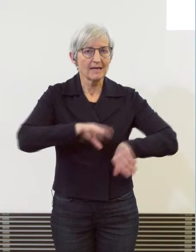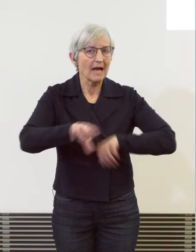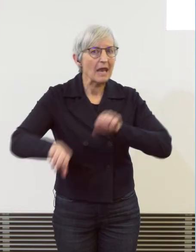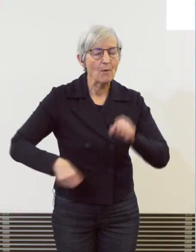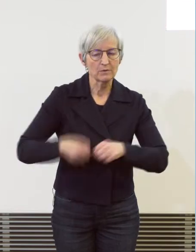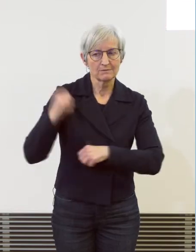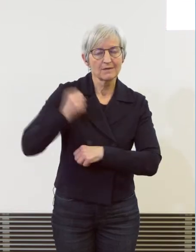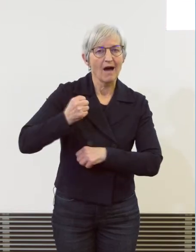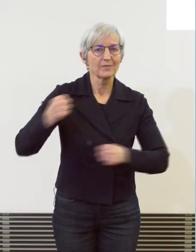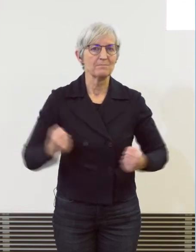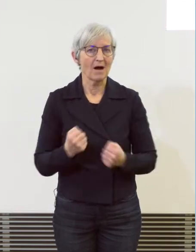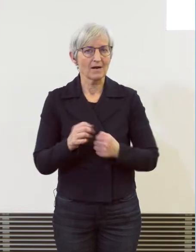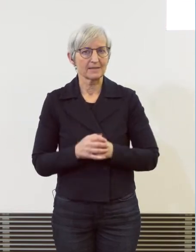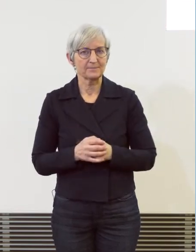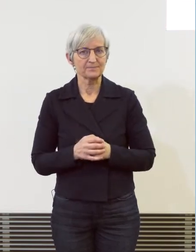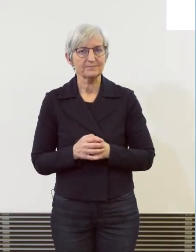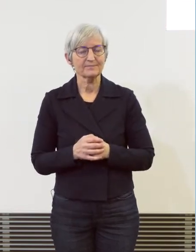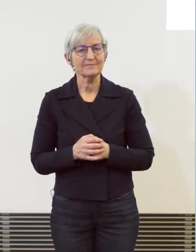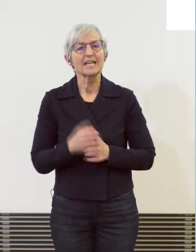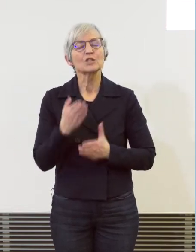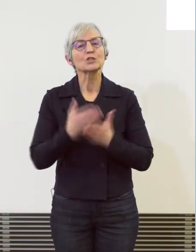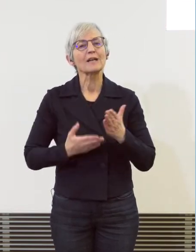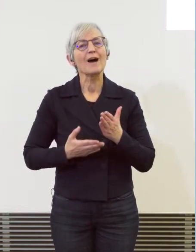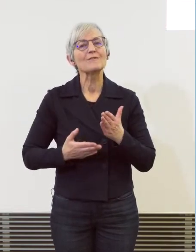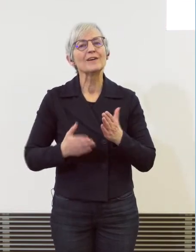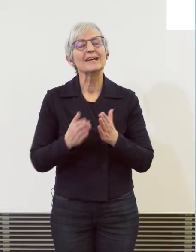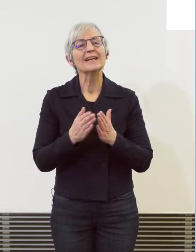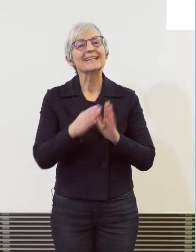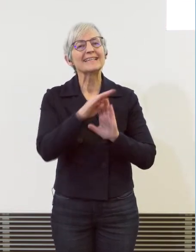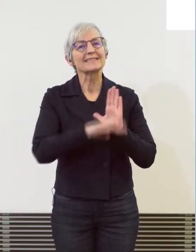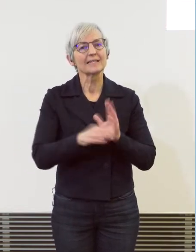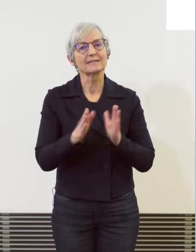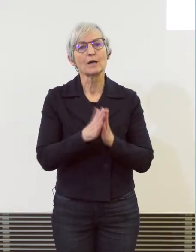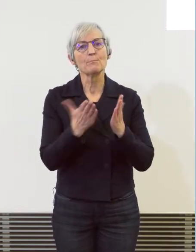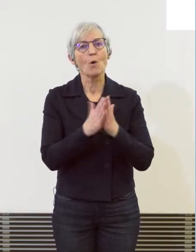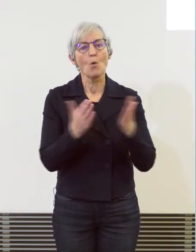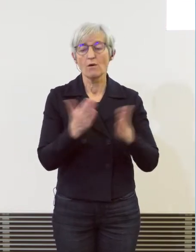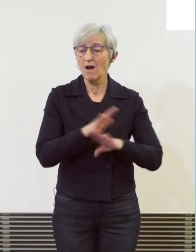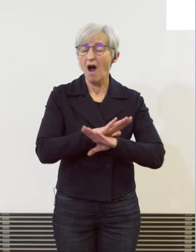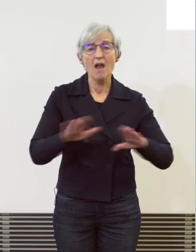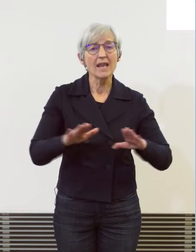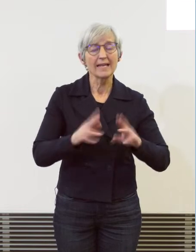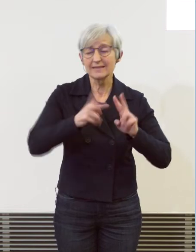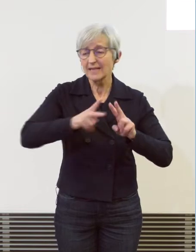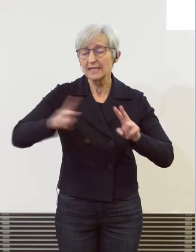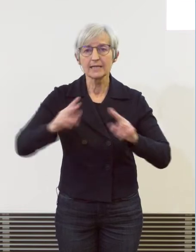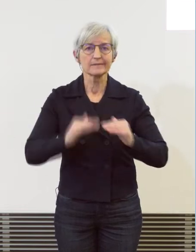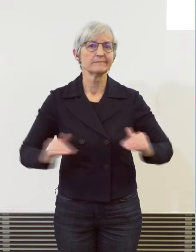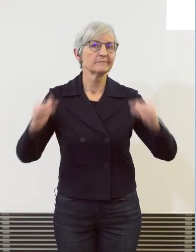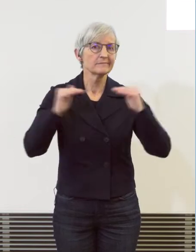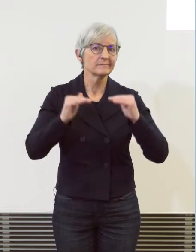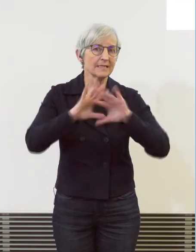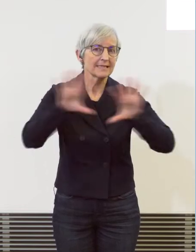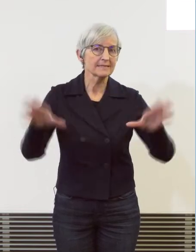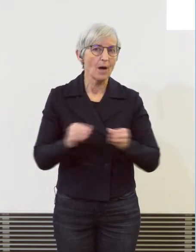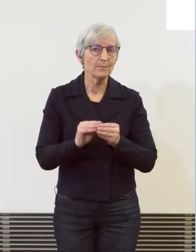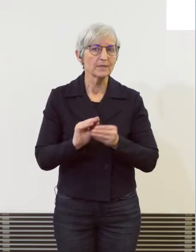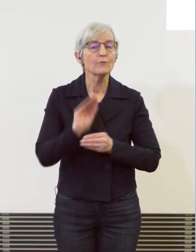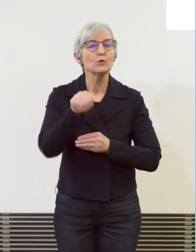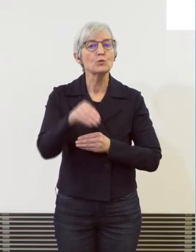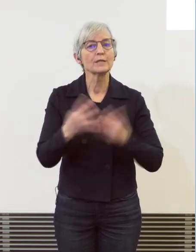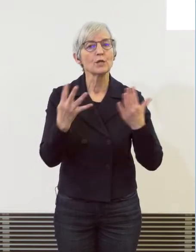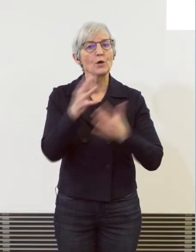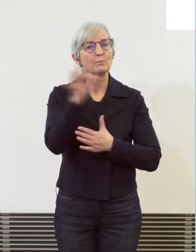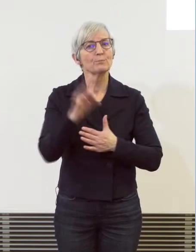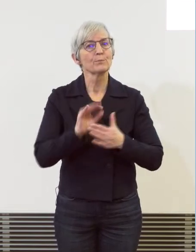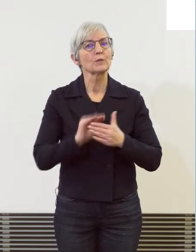Verstösse gemäss dem Strafgesetzbuch haben die fast allen Deliktgruppen wieder zugenommen, gesamthaft um über 9%. Während sie